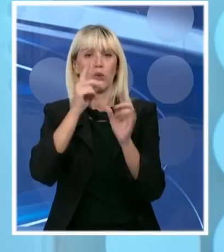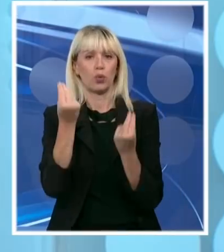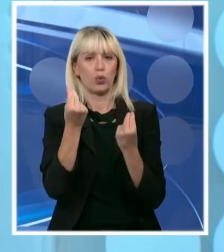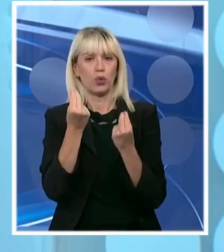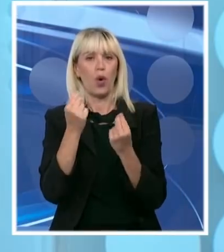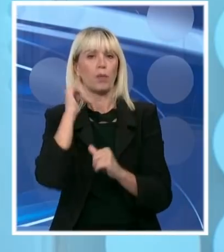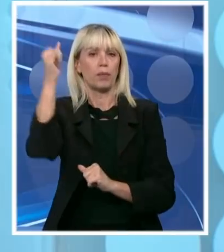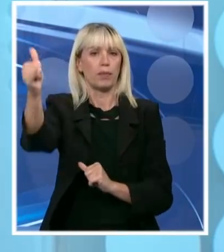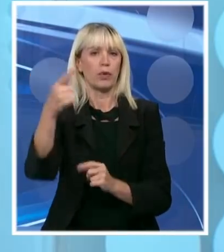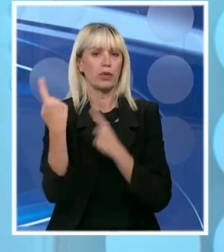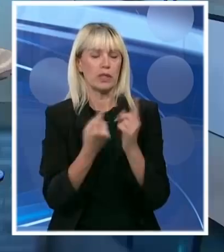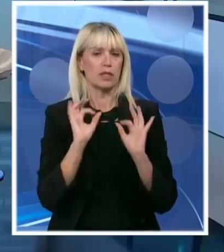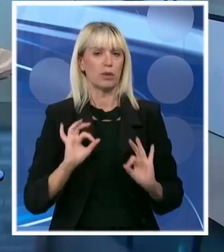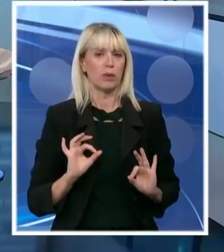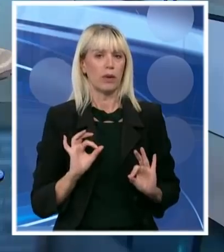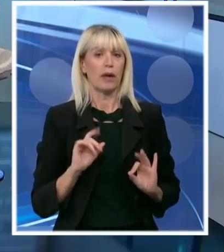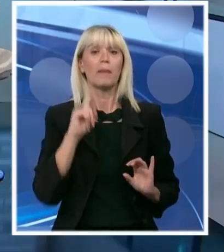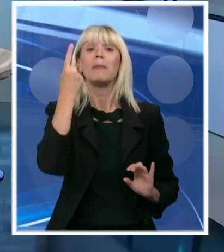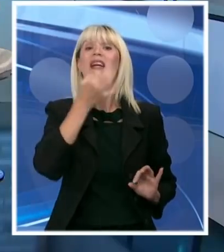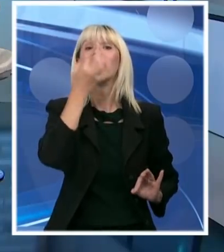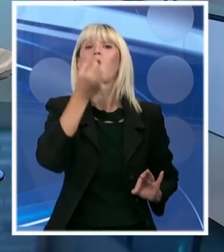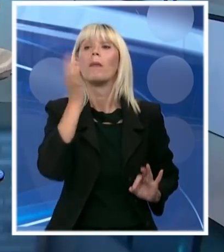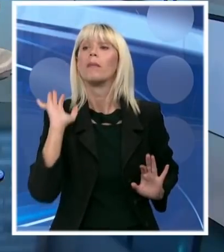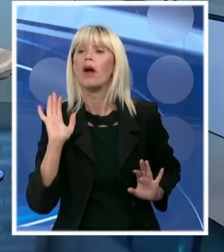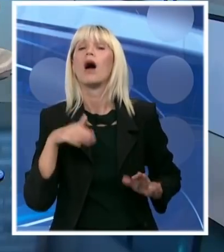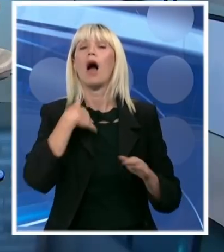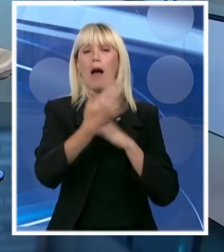prvo da ljudi provere ko koliko testira. To je prva stvar.